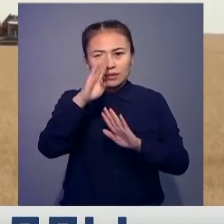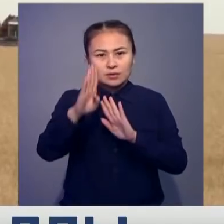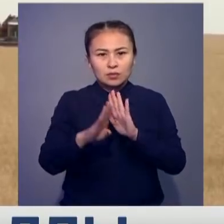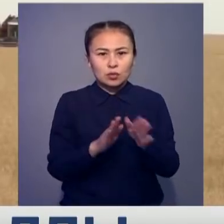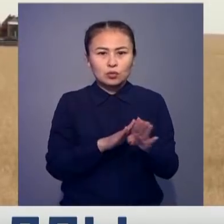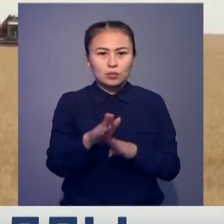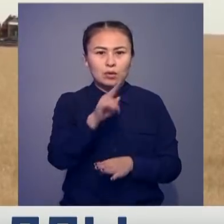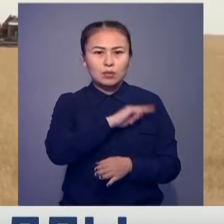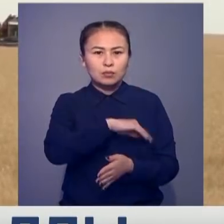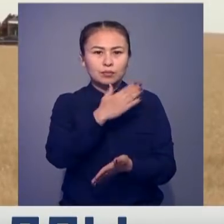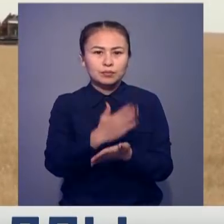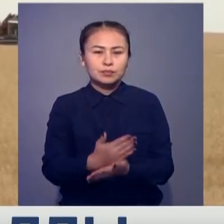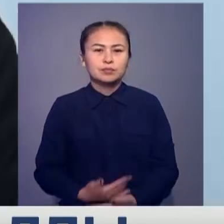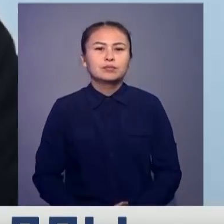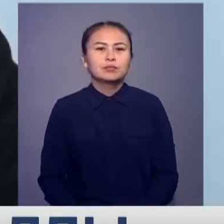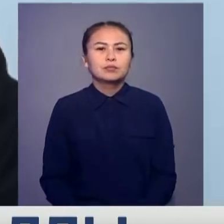қанды жұмыстеп тұр.